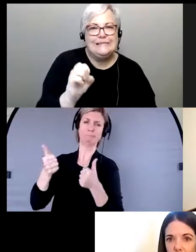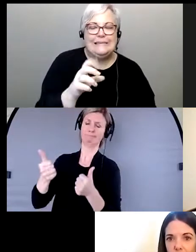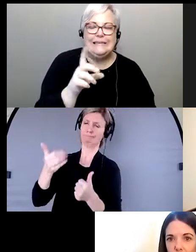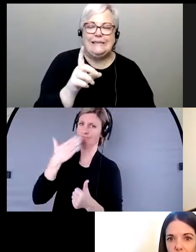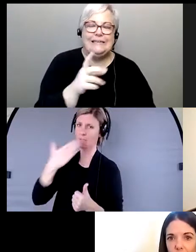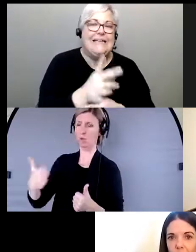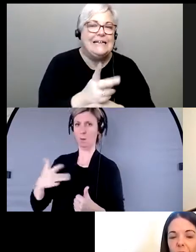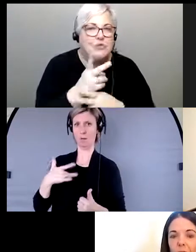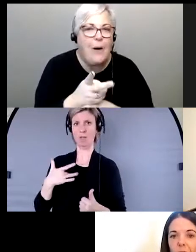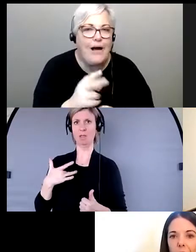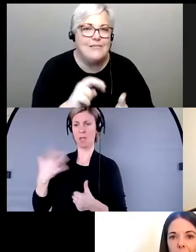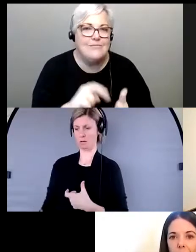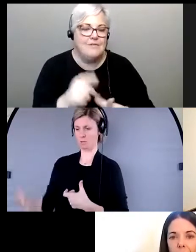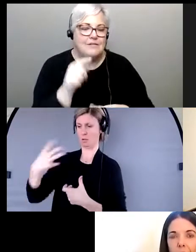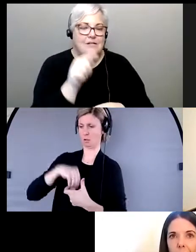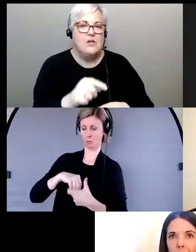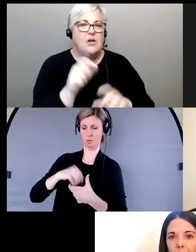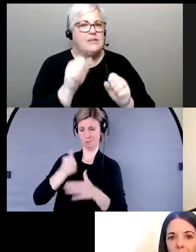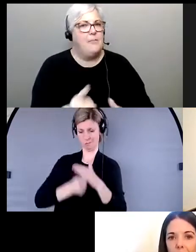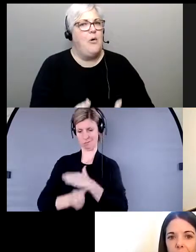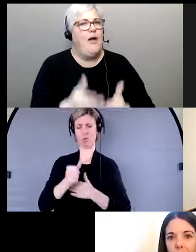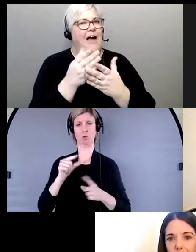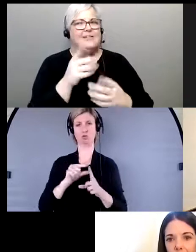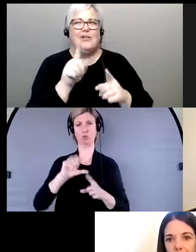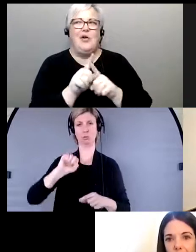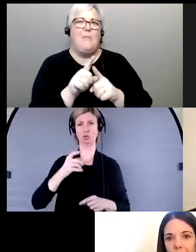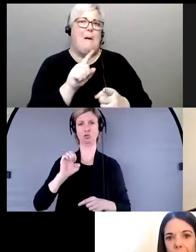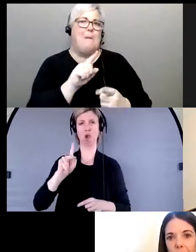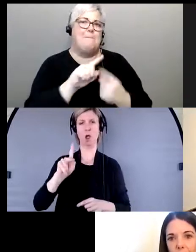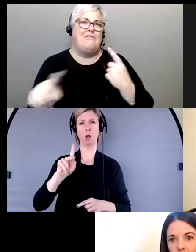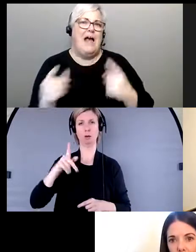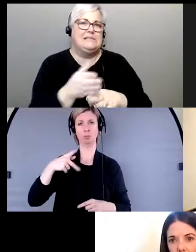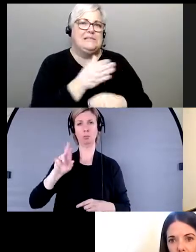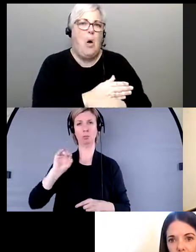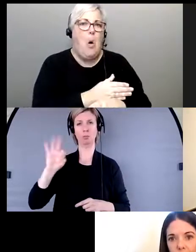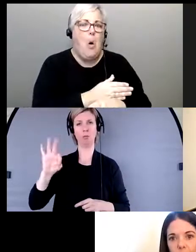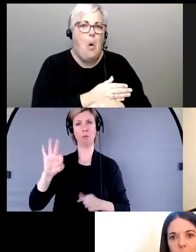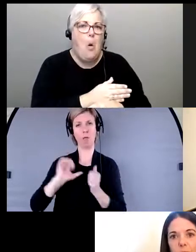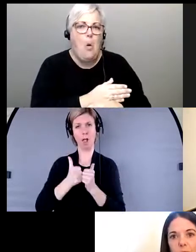pourrait vraiment aider à la prévention et au travail de préparation des communautés pour aider